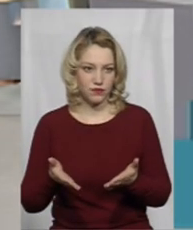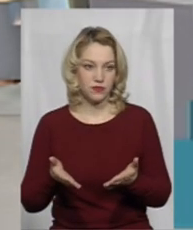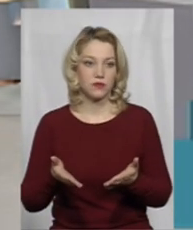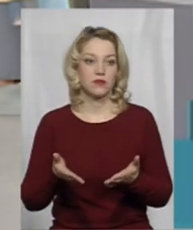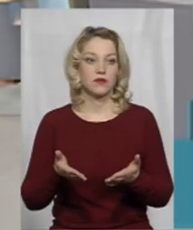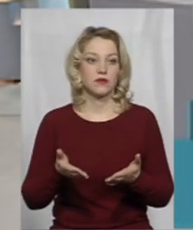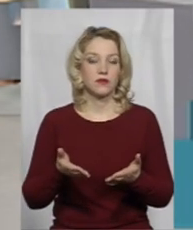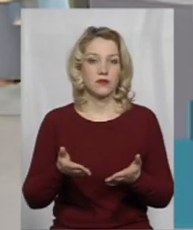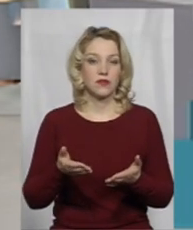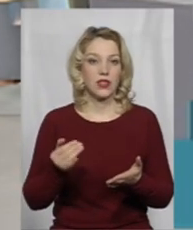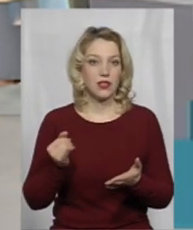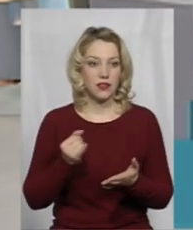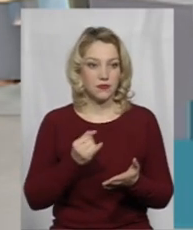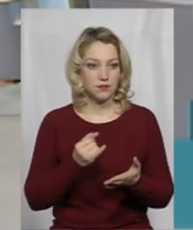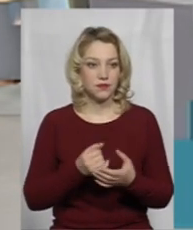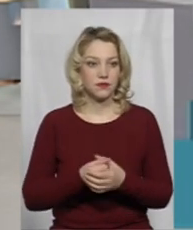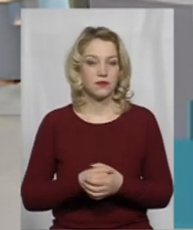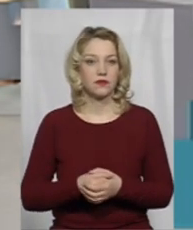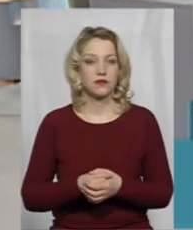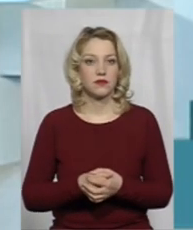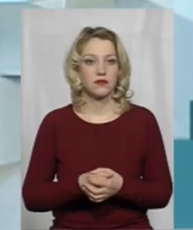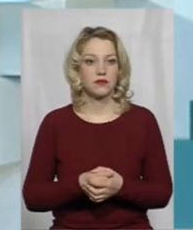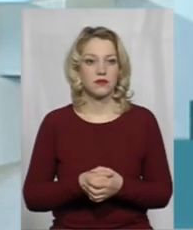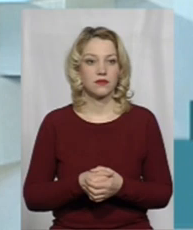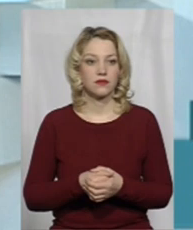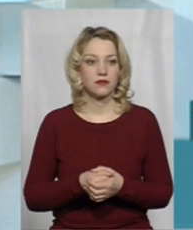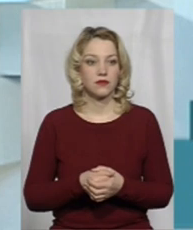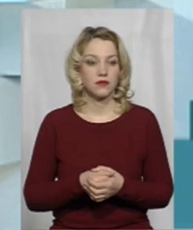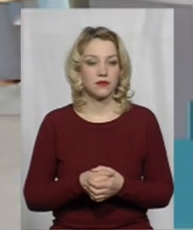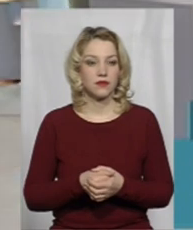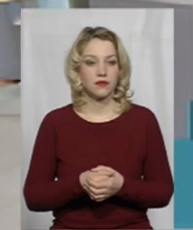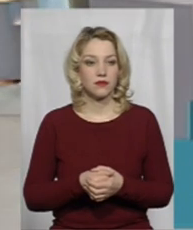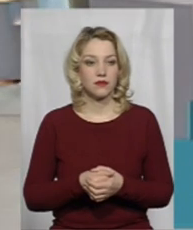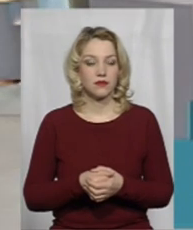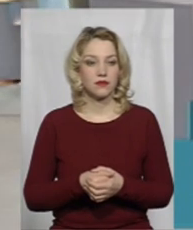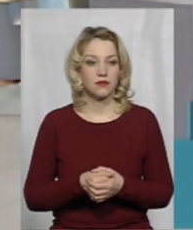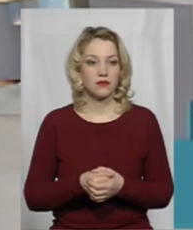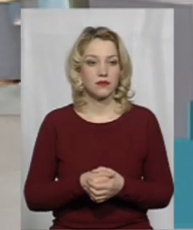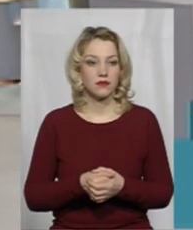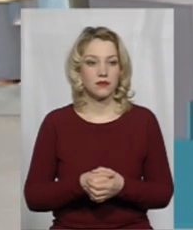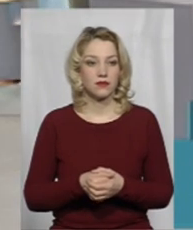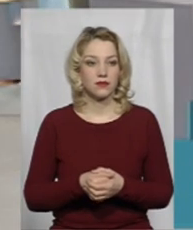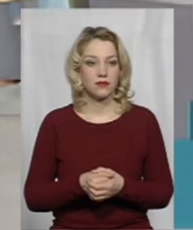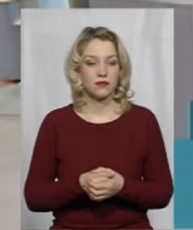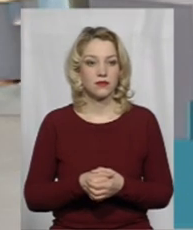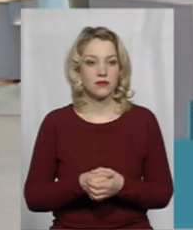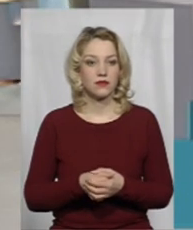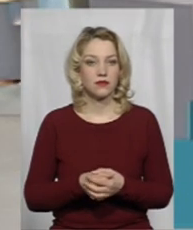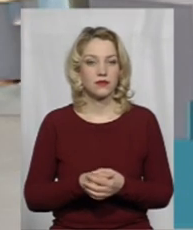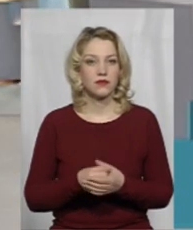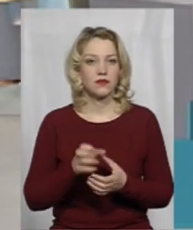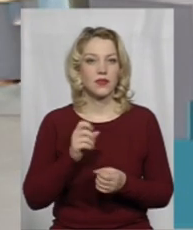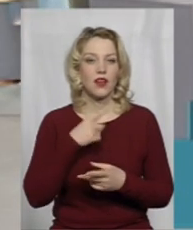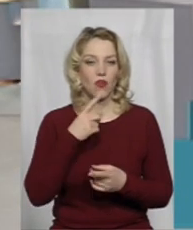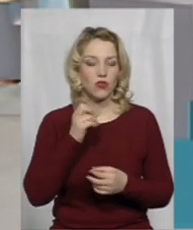навіть не знаю,